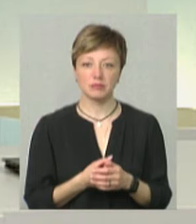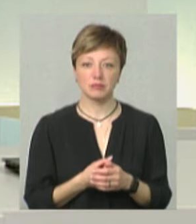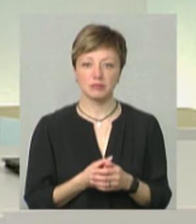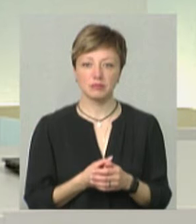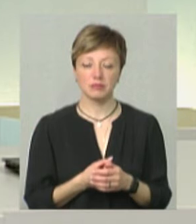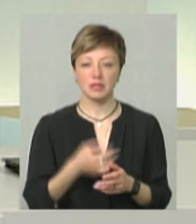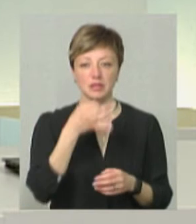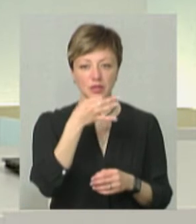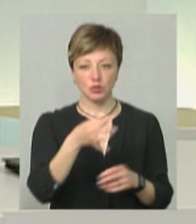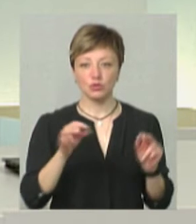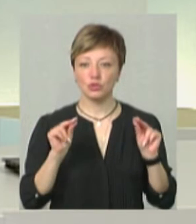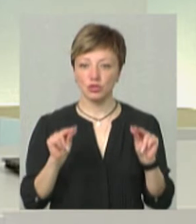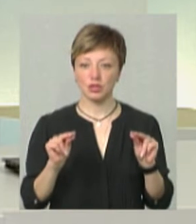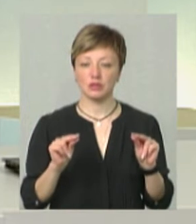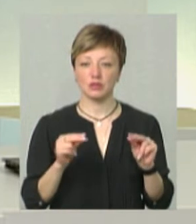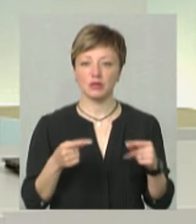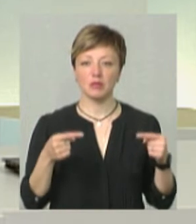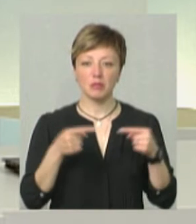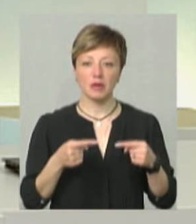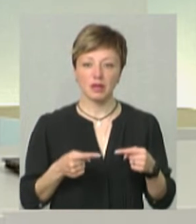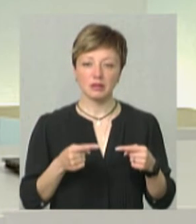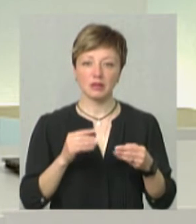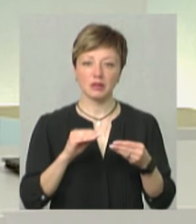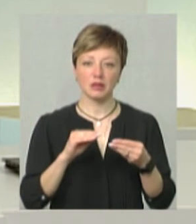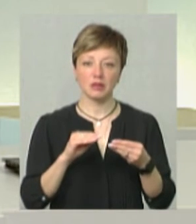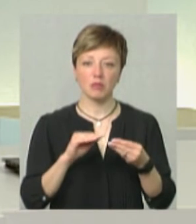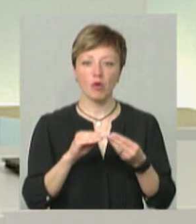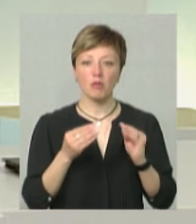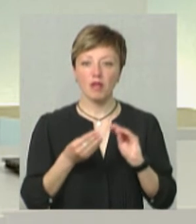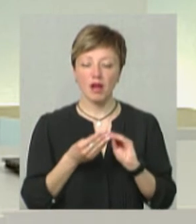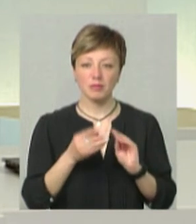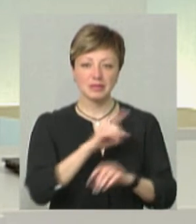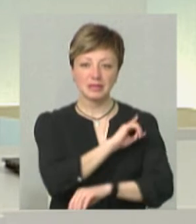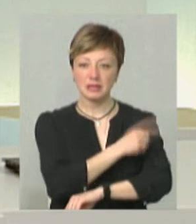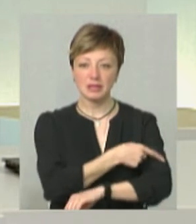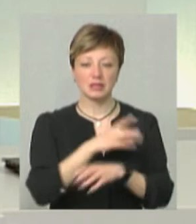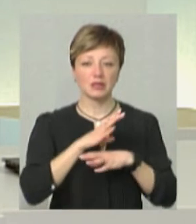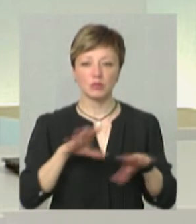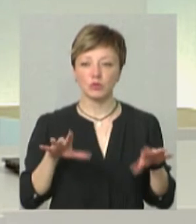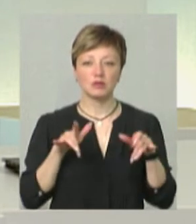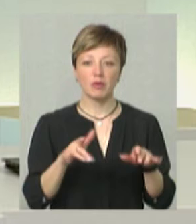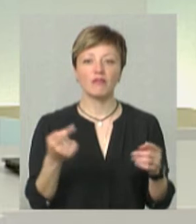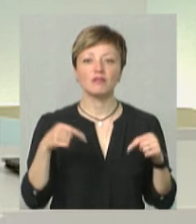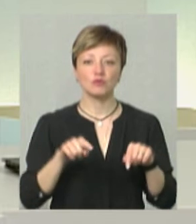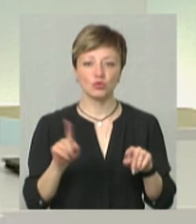Скажу чесно, певних викликів, таких вже кричущих, не було. Справа в чому?